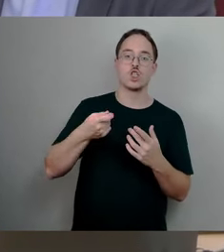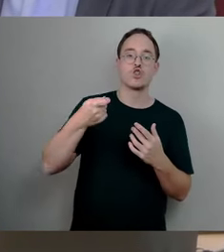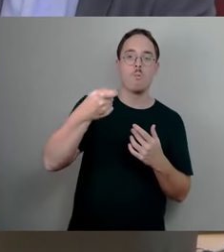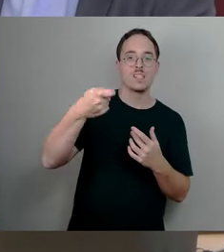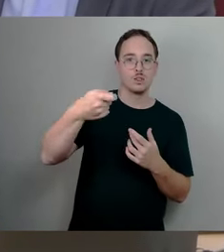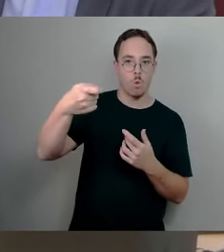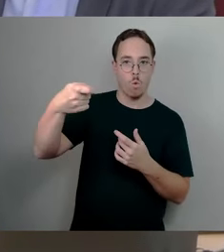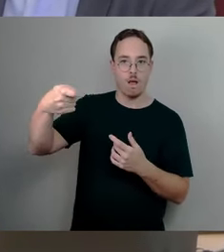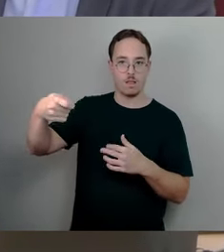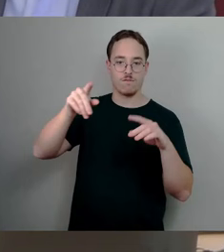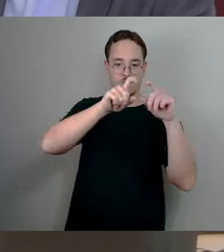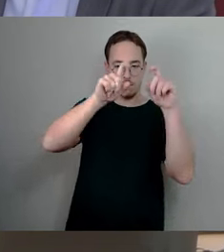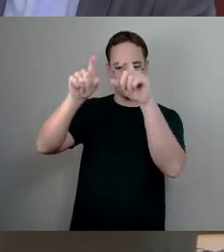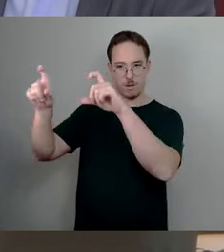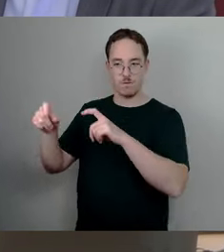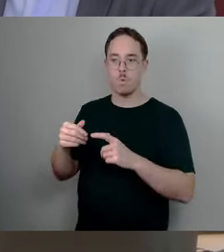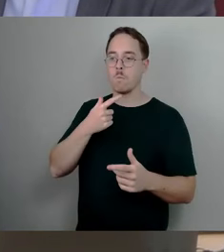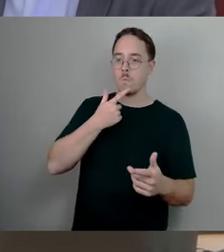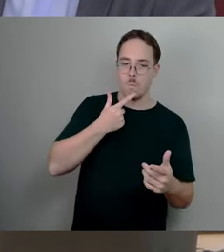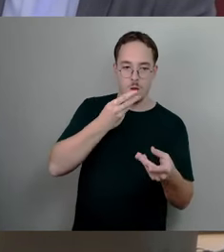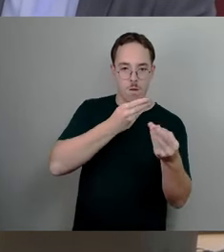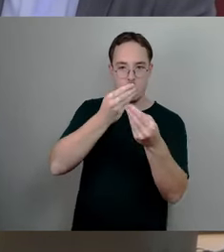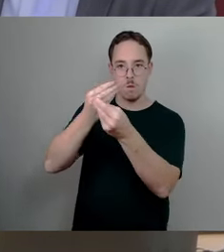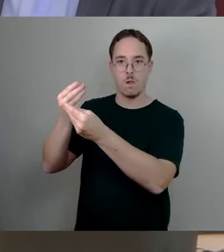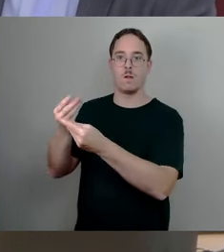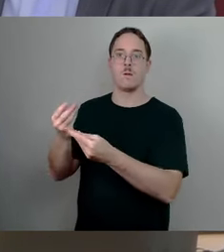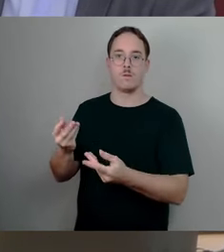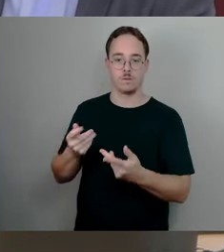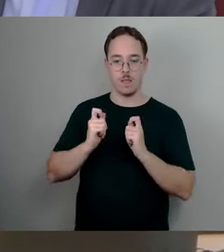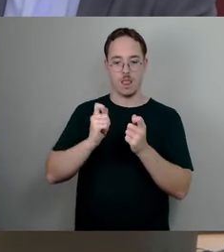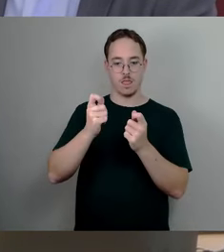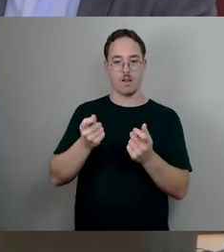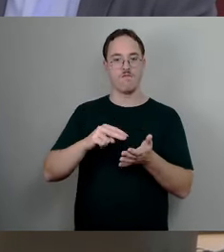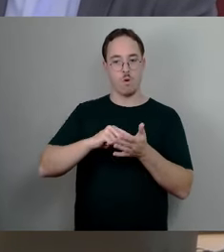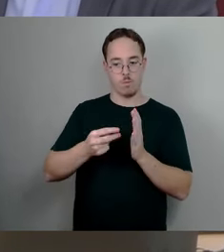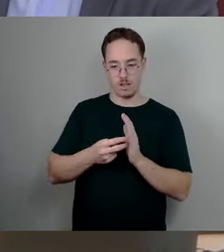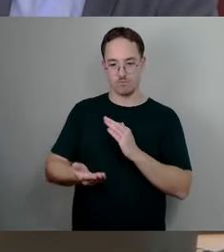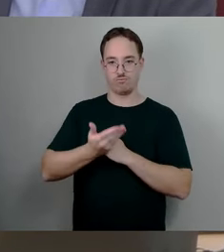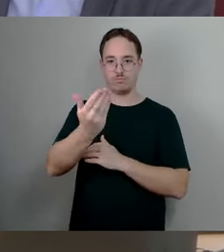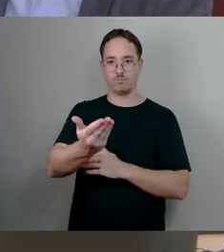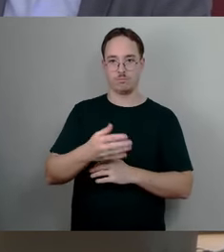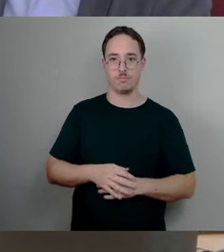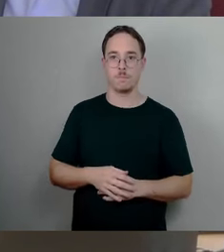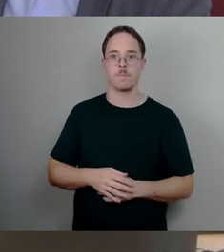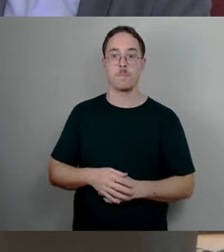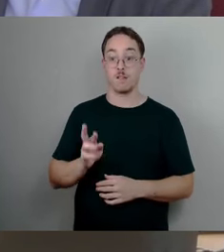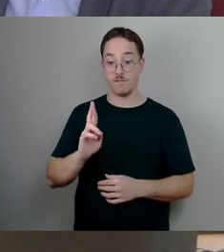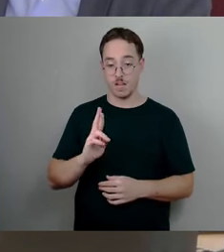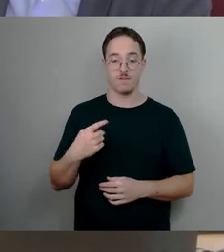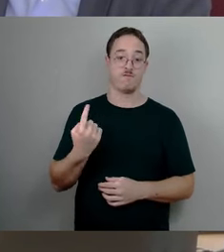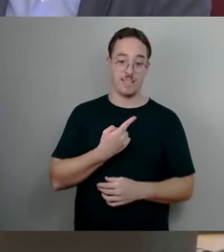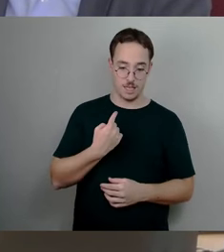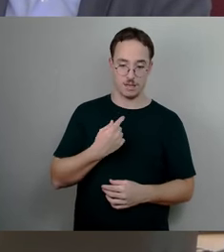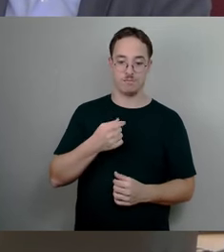Antrag vorzubereiten. Diesen Antrag haben wir dann, und wir heißt in dem Falle der Oberbürgermeister, auch beim Bund